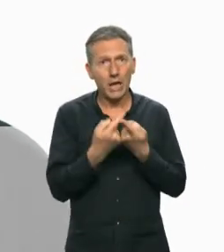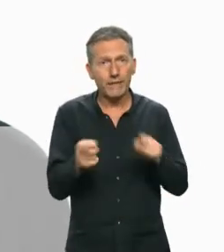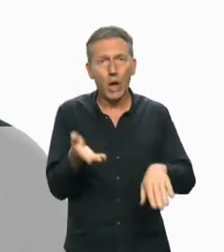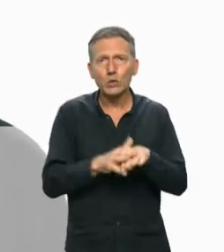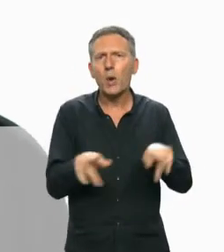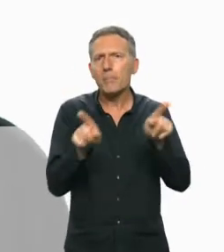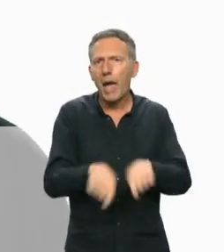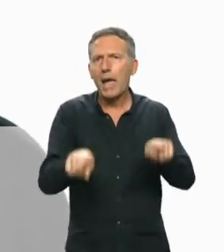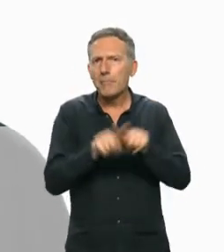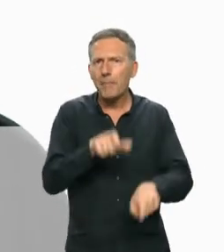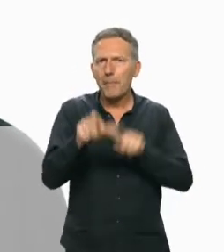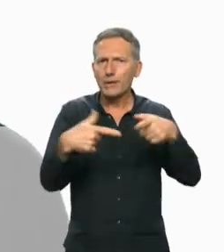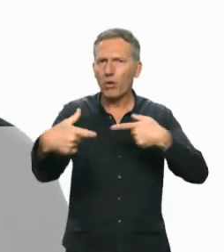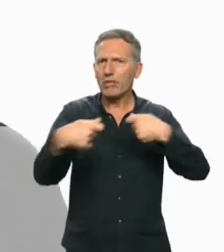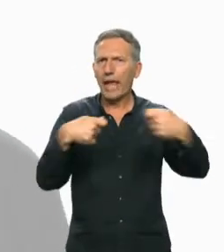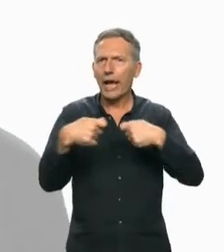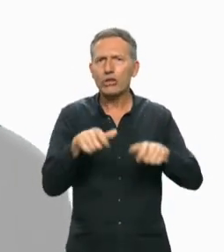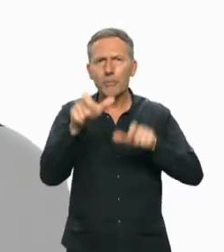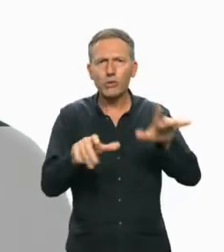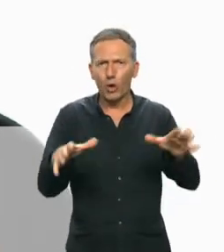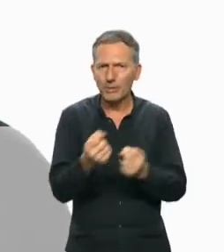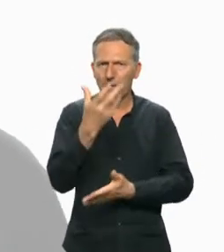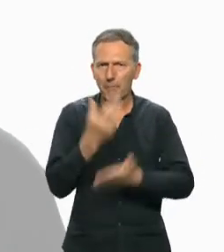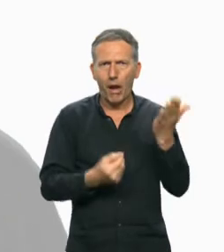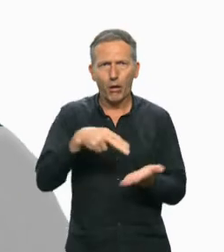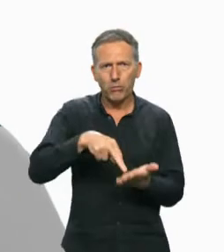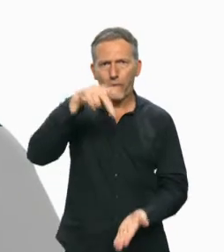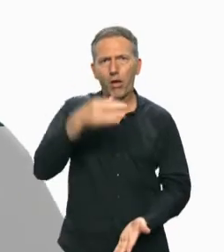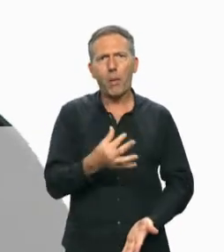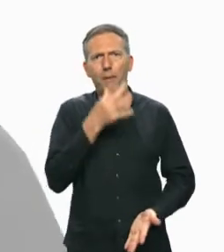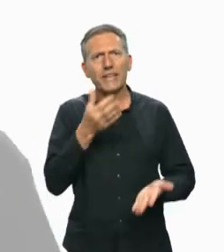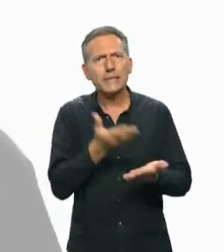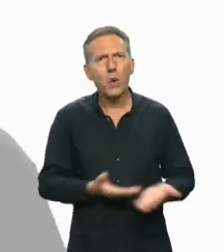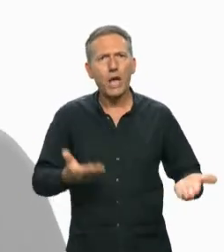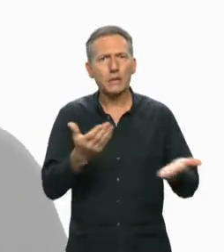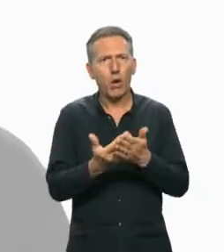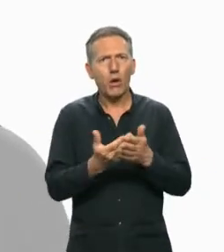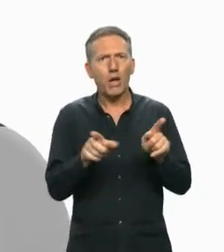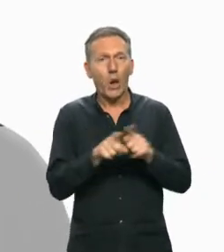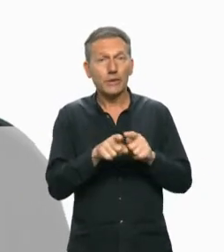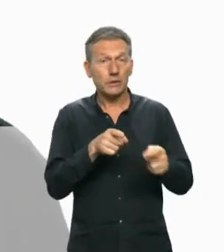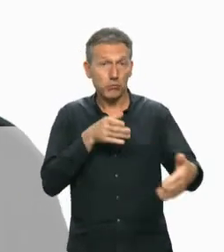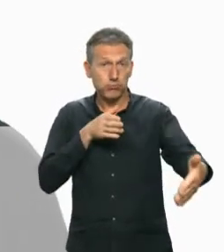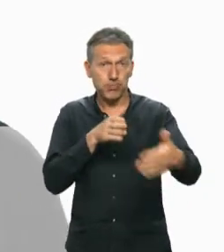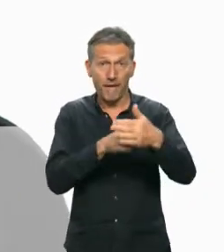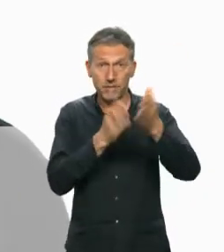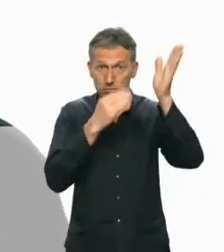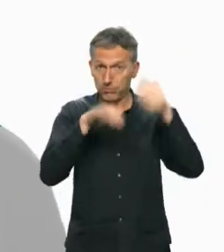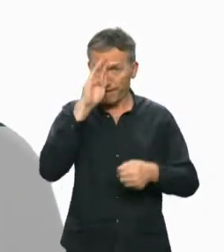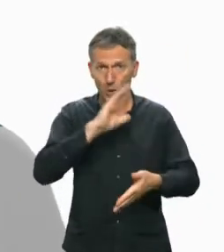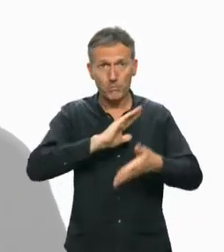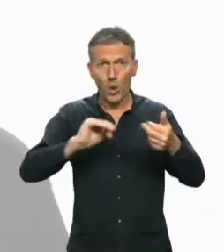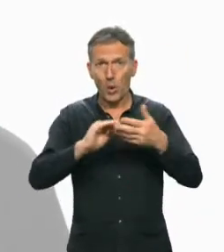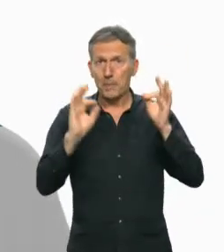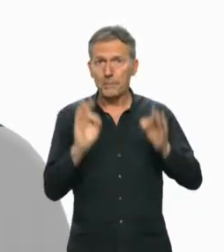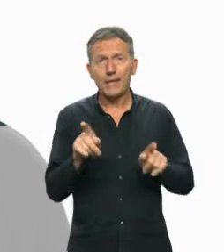serait différent, mais ce sont toujours les mêmes personnes qui nous dirigent, les incompétents, les hors-sol, les opportunistes, et nous fonçons tout droit dans un